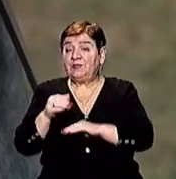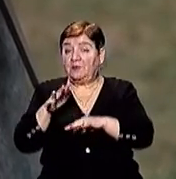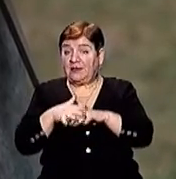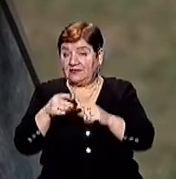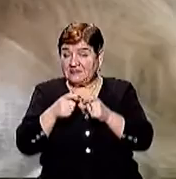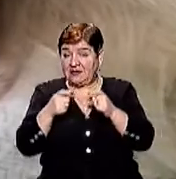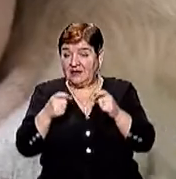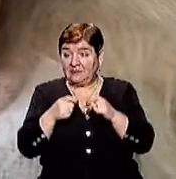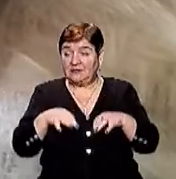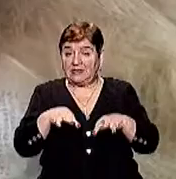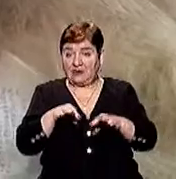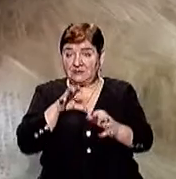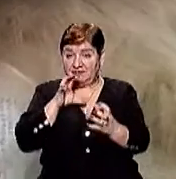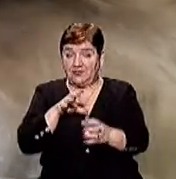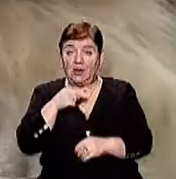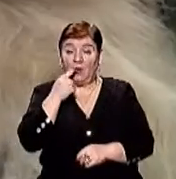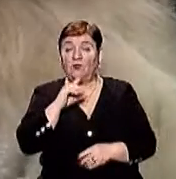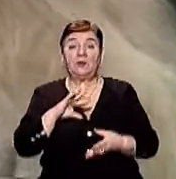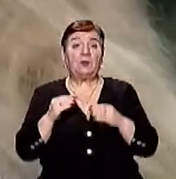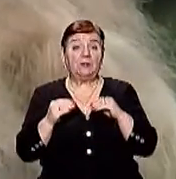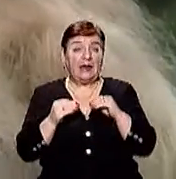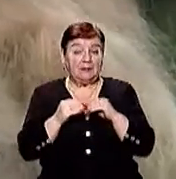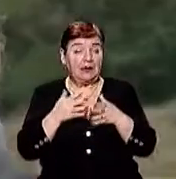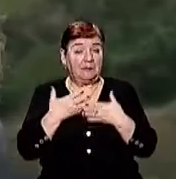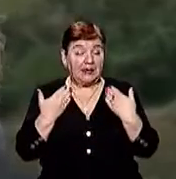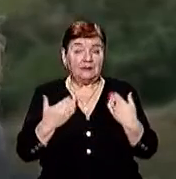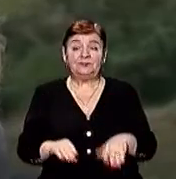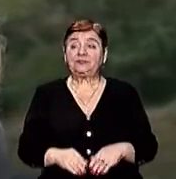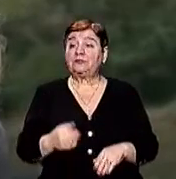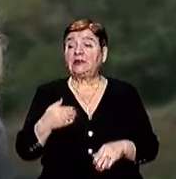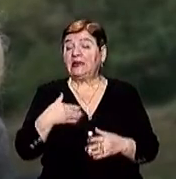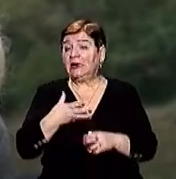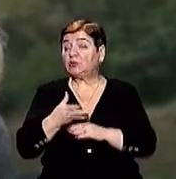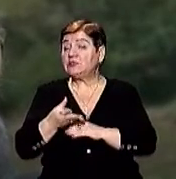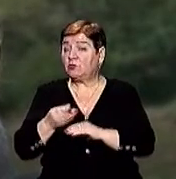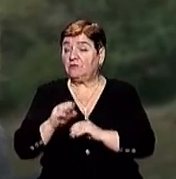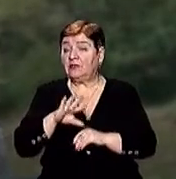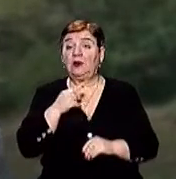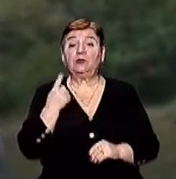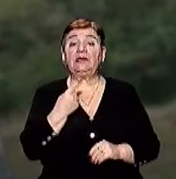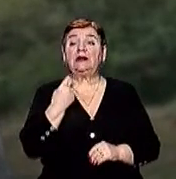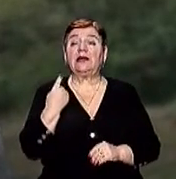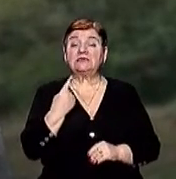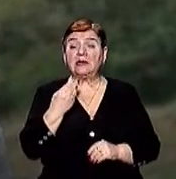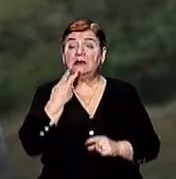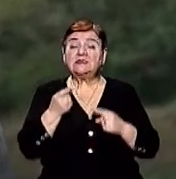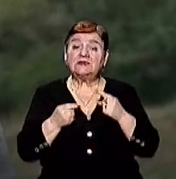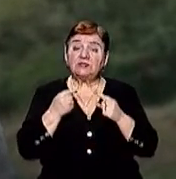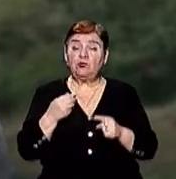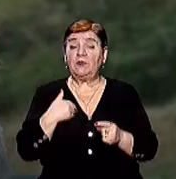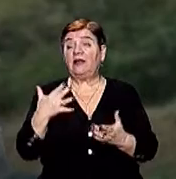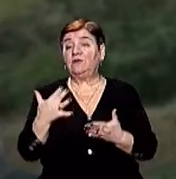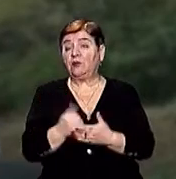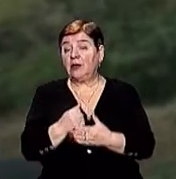розрахунку в муніципальному транспорті Каже, проблеми з розрахунком немала Розраховувалася не один раз, завжди в мене це